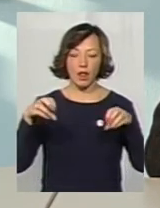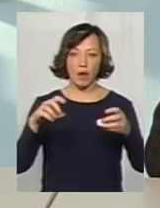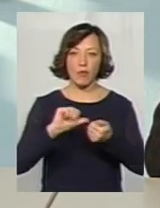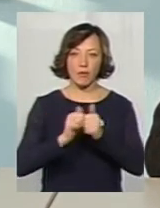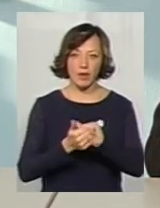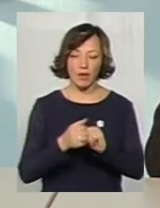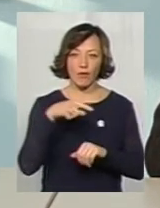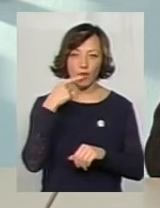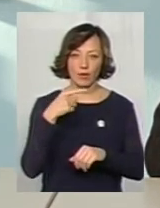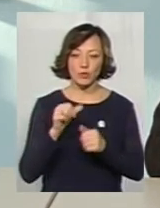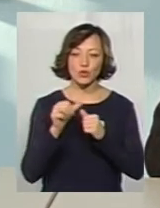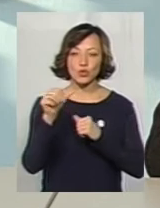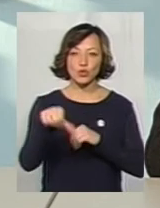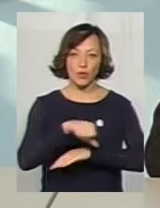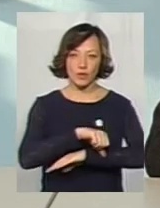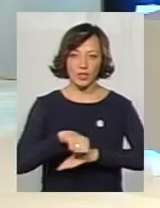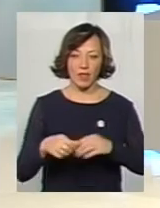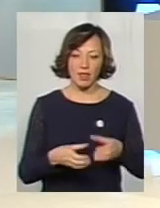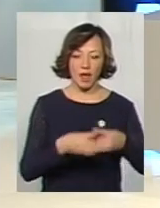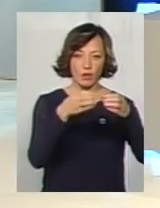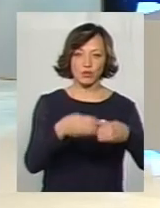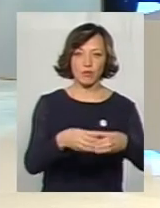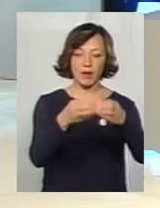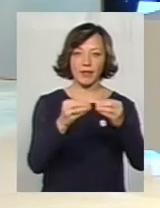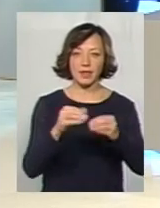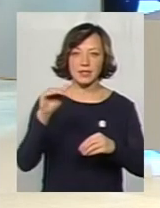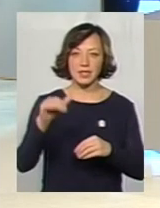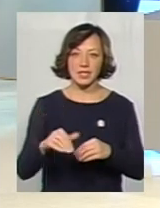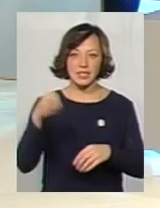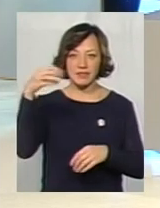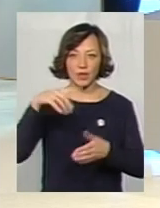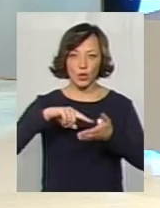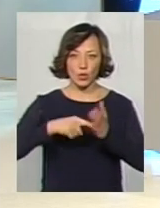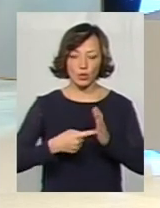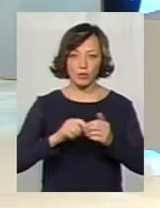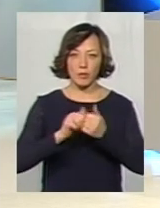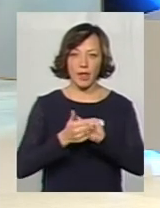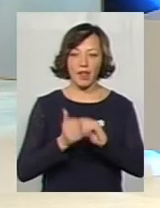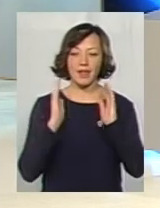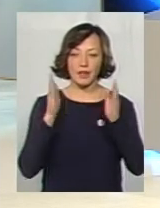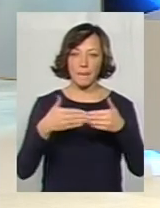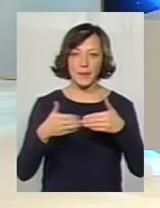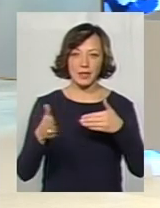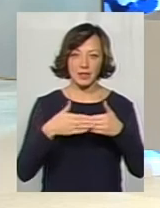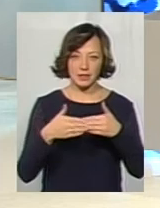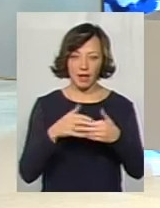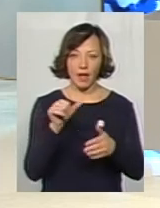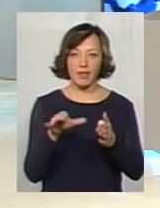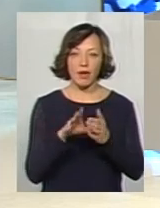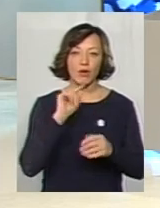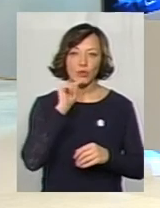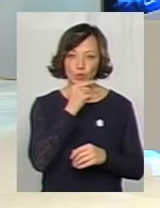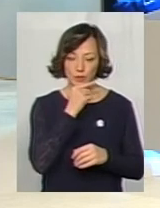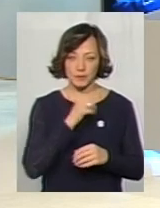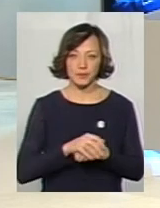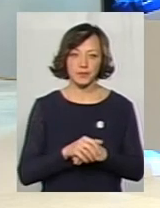це, якщо ми говоримо про зовнішнє освітлення, на стопах. І майже 10 тисяч світлоточок ми поміняли на під'їздах і в під'їздах, на енерозберігаючі.